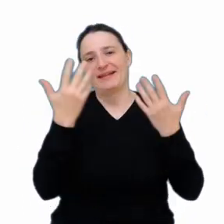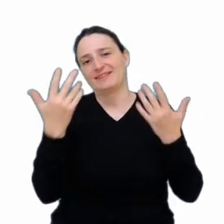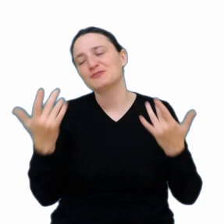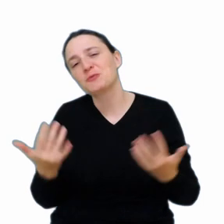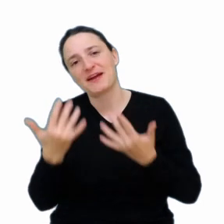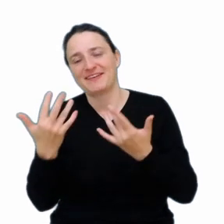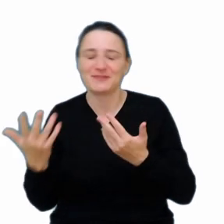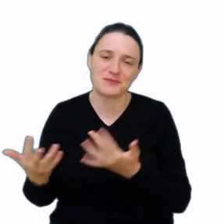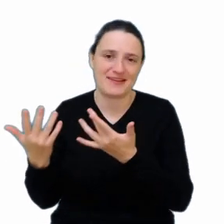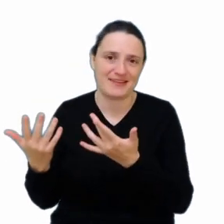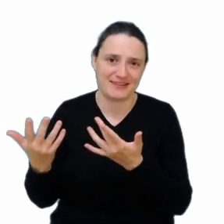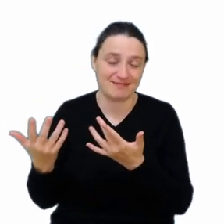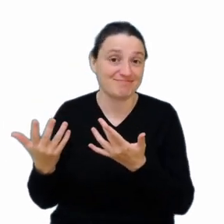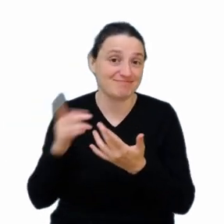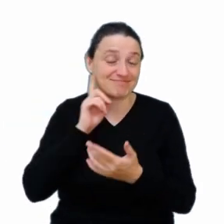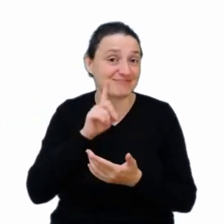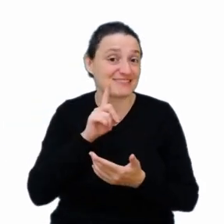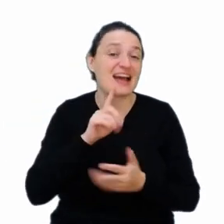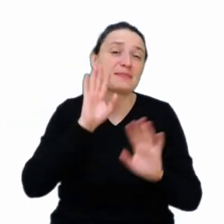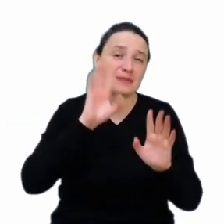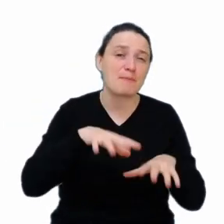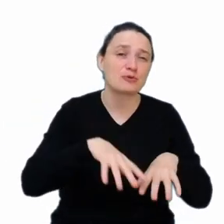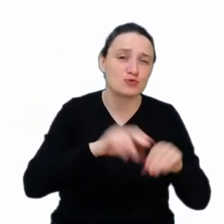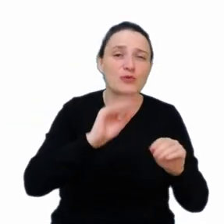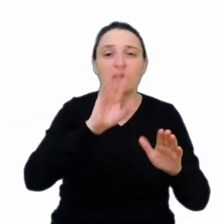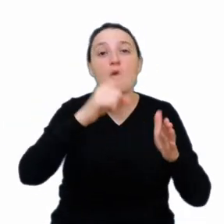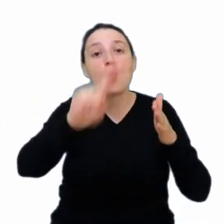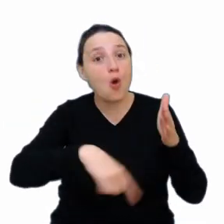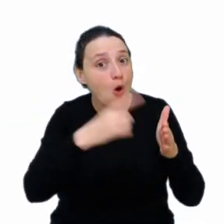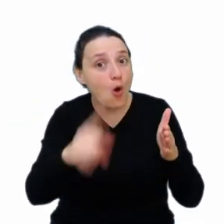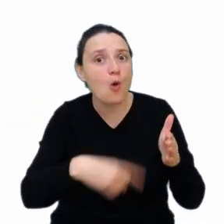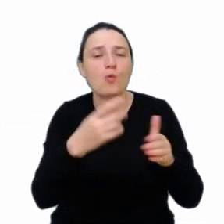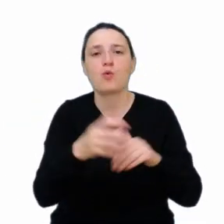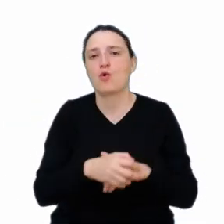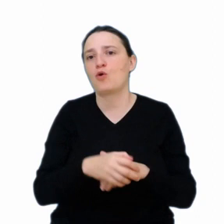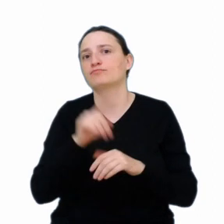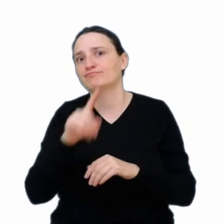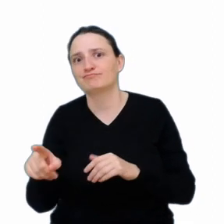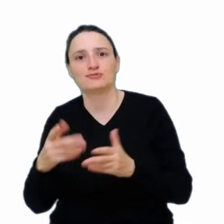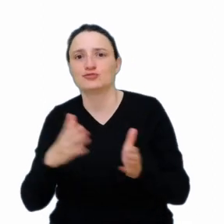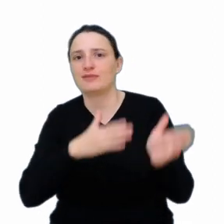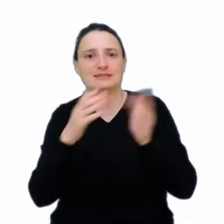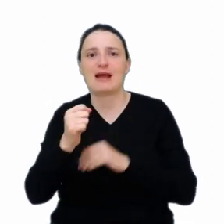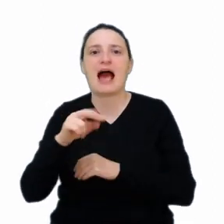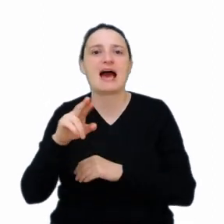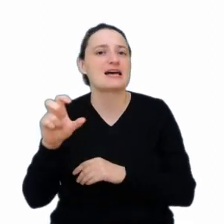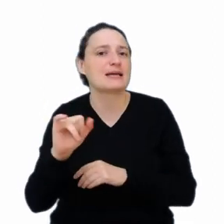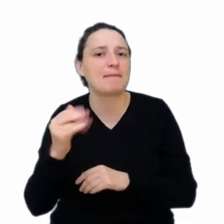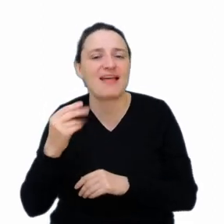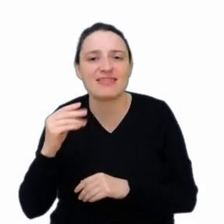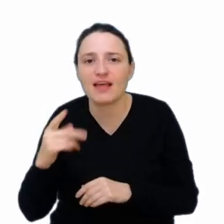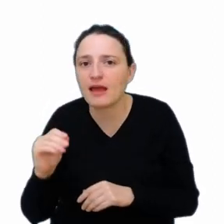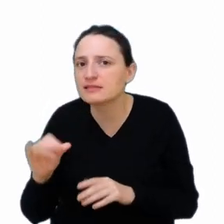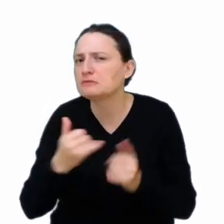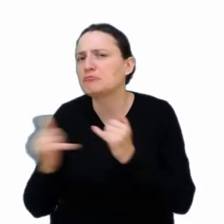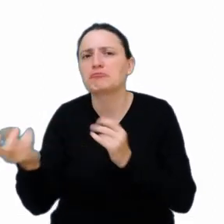Wykonując od prostych jakichś wynalazków, od koła i jakiejś śruby Archimedesa, po każdy kolejny wynalazek, tysiące, które było wynalazków,